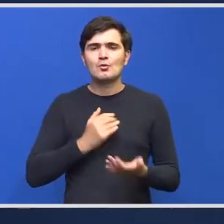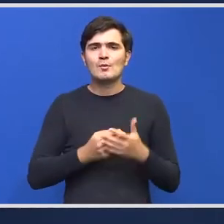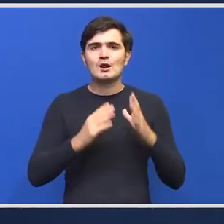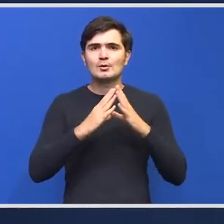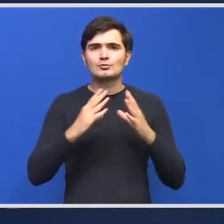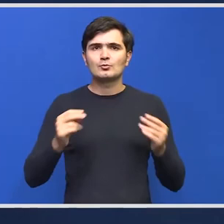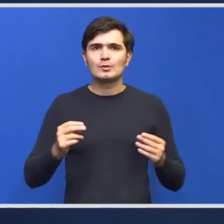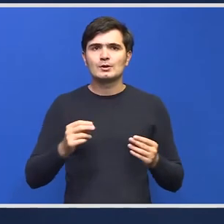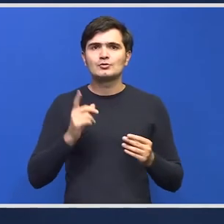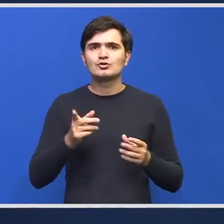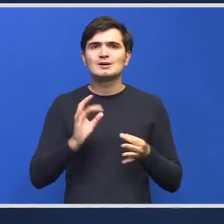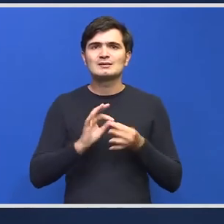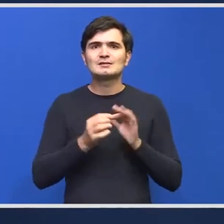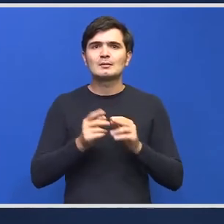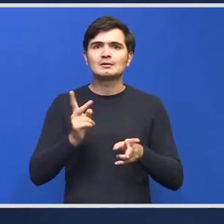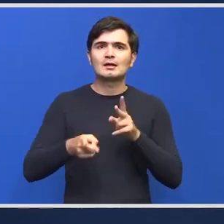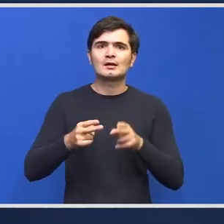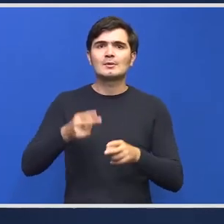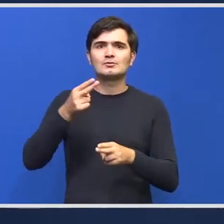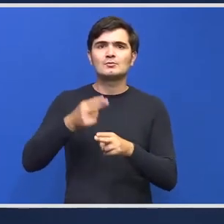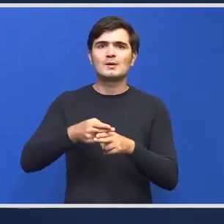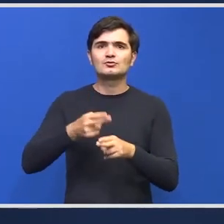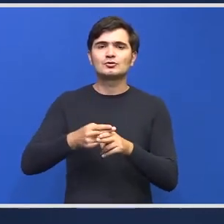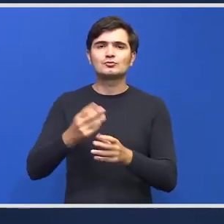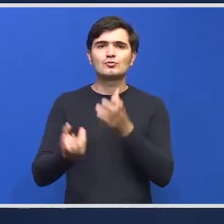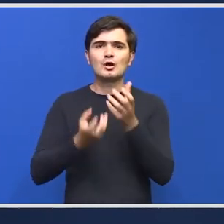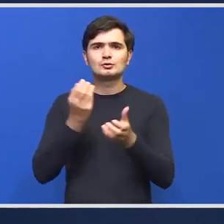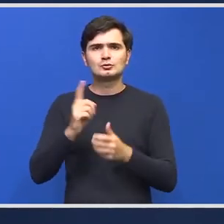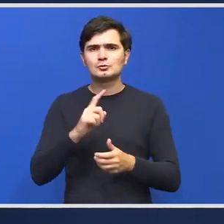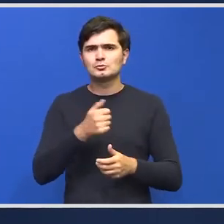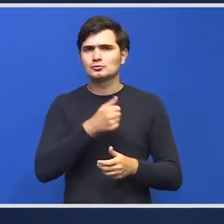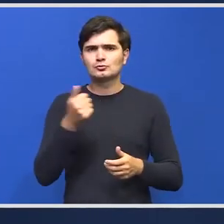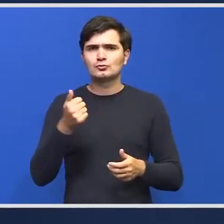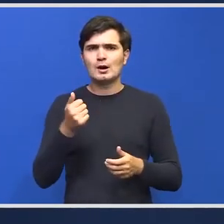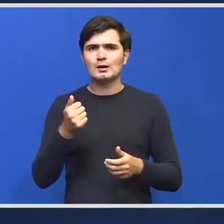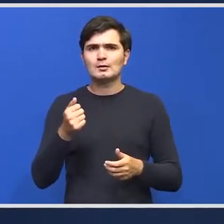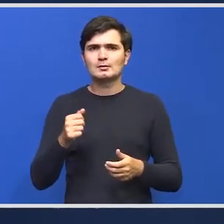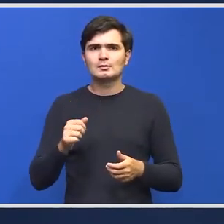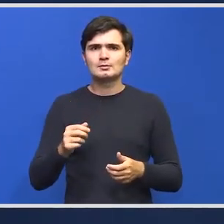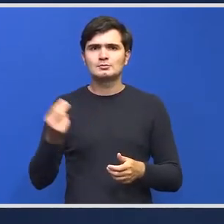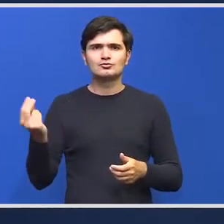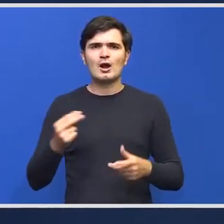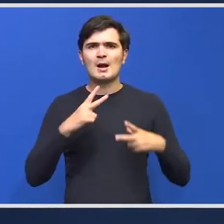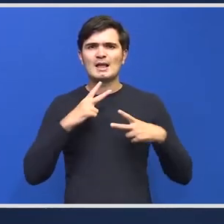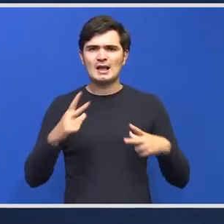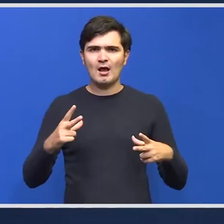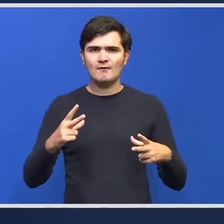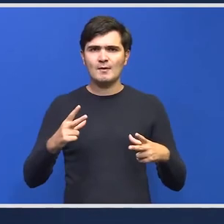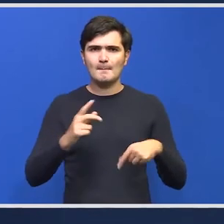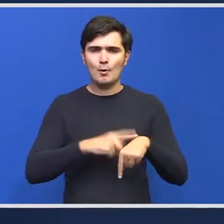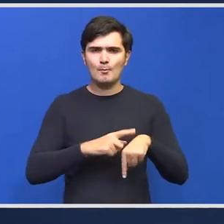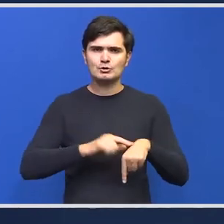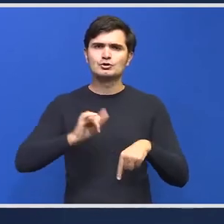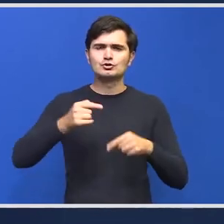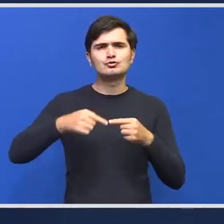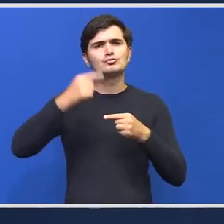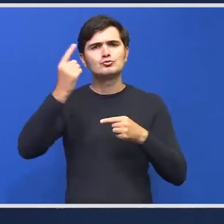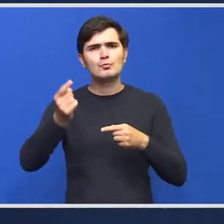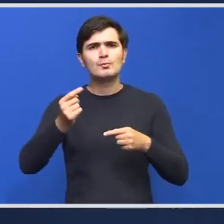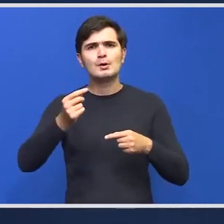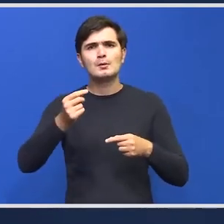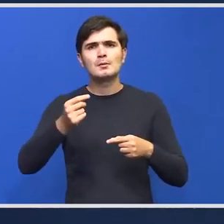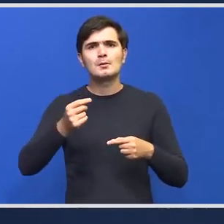tratamentul pacientului cu arsură nu doar în faza acută ci și în faza de după în